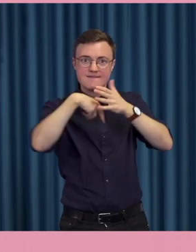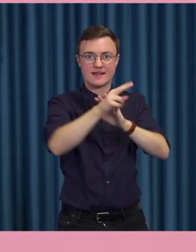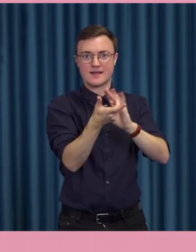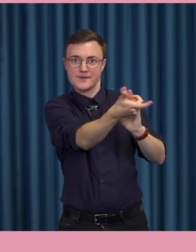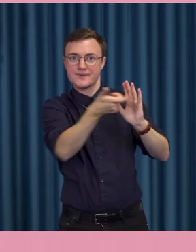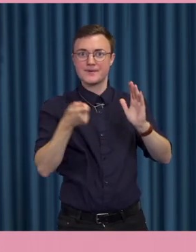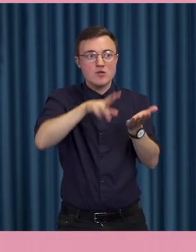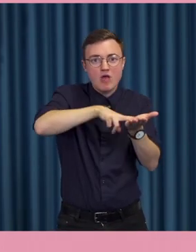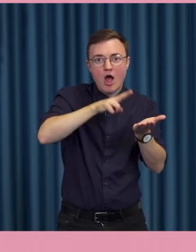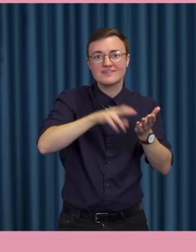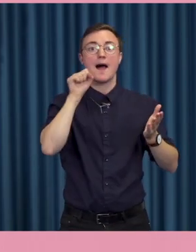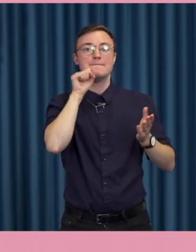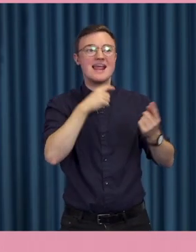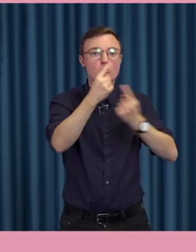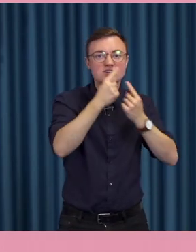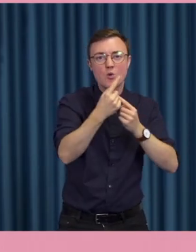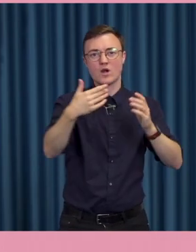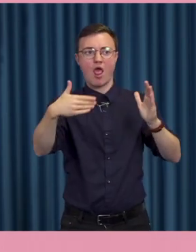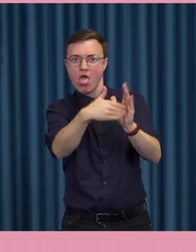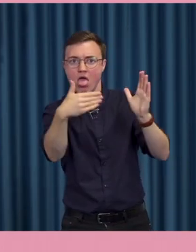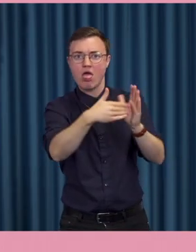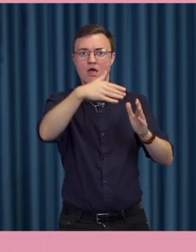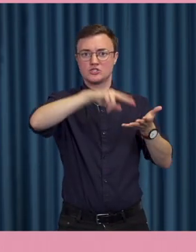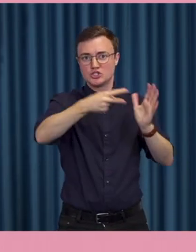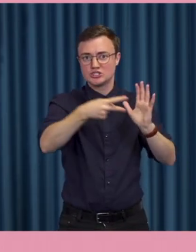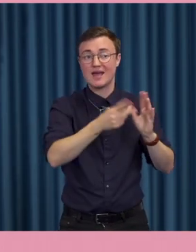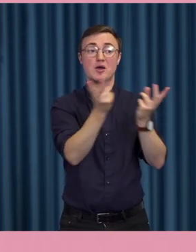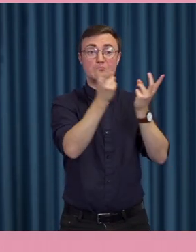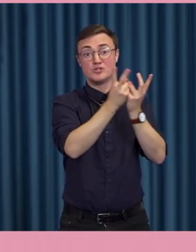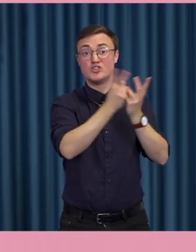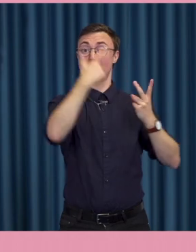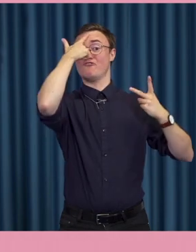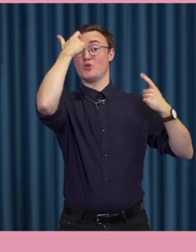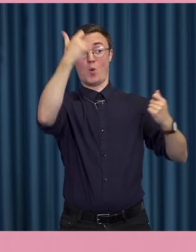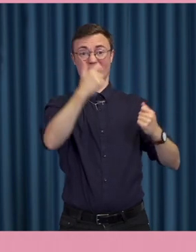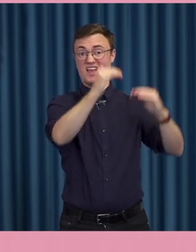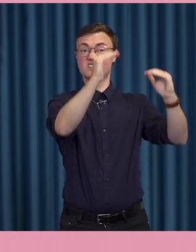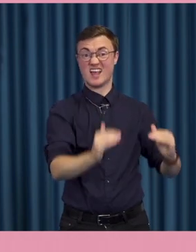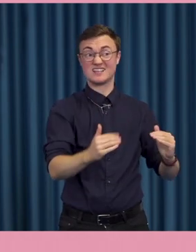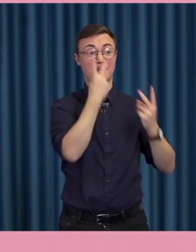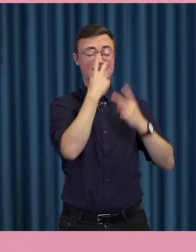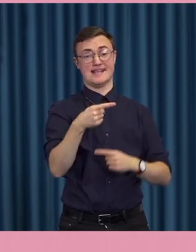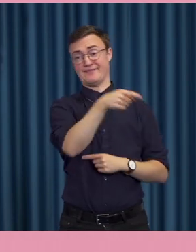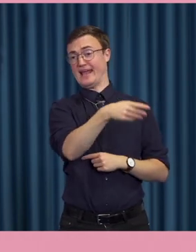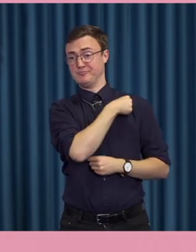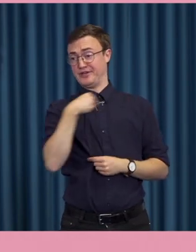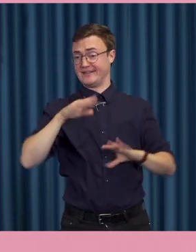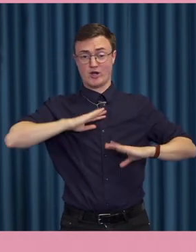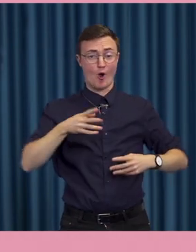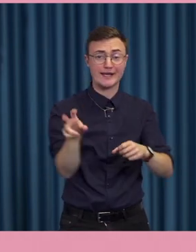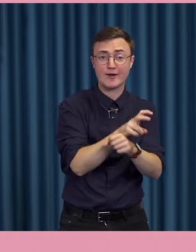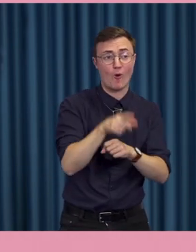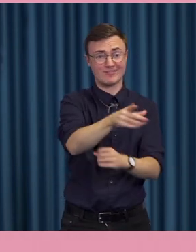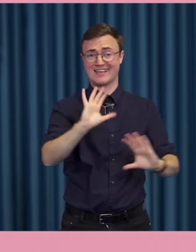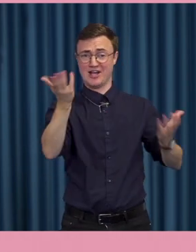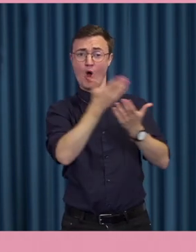mejlkonversationer, stör system. För att sedan sänka förtroendet för verksamheten. För att visa att myndigheten, institutionen eller organisationen